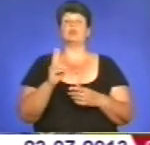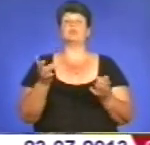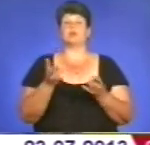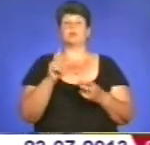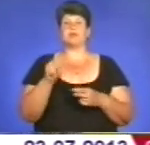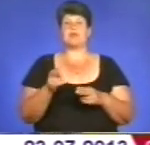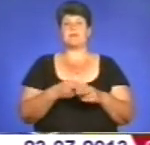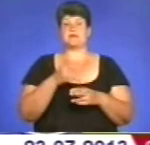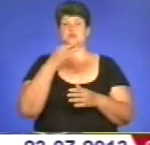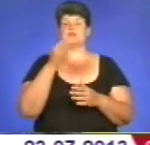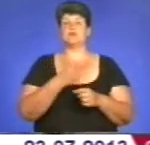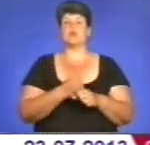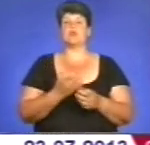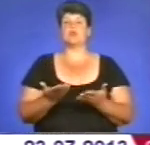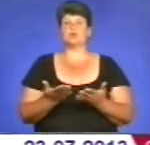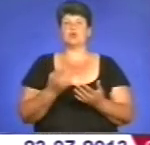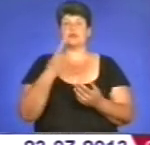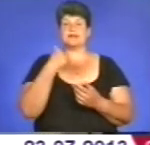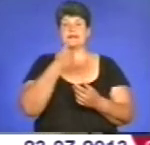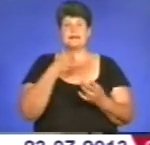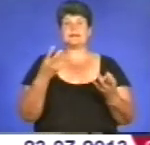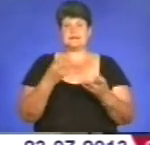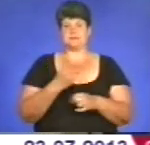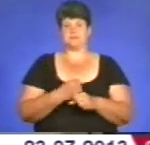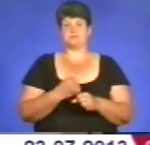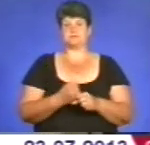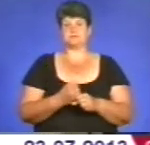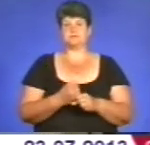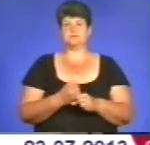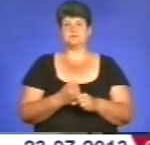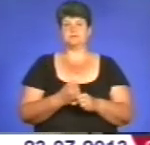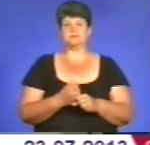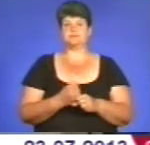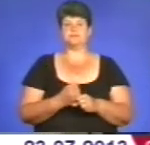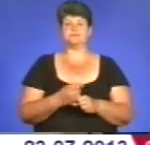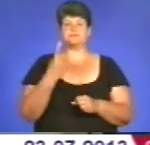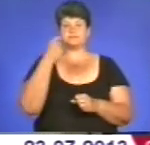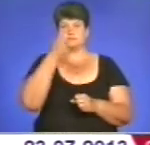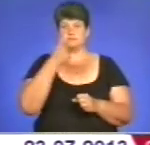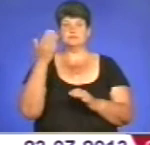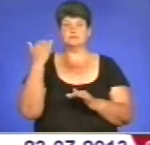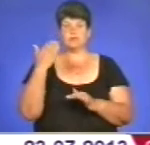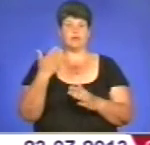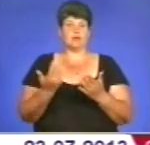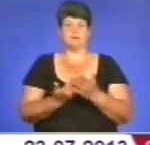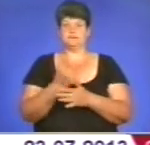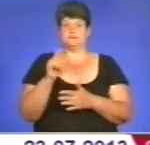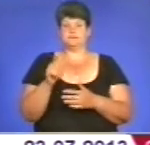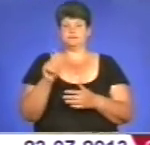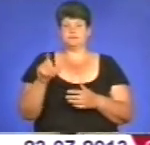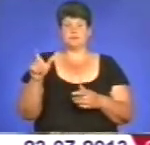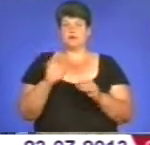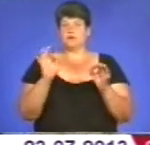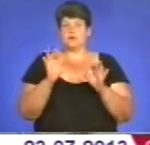досвіду роботи? Хоча б рік до того десь треба було працювати. Але і рік тому новачки нікого не цікавили. Потрапляєш у